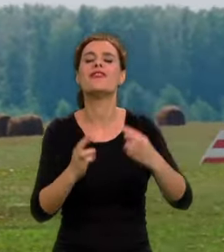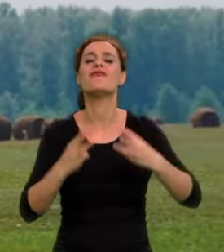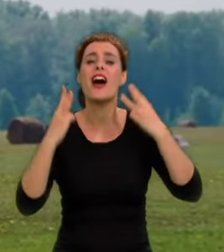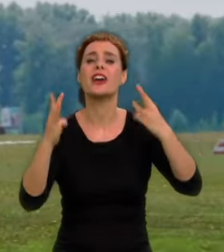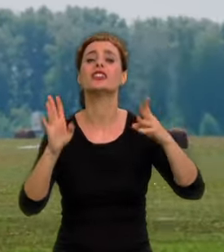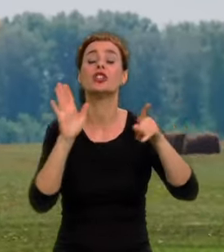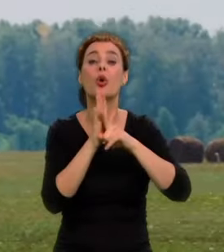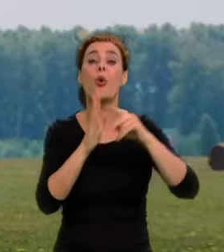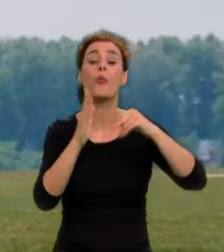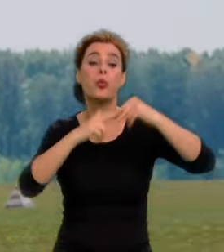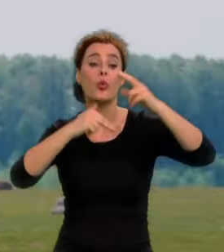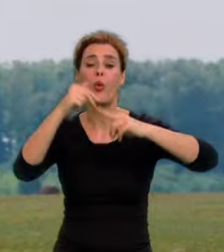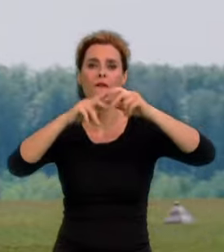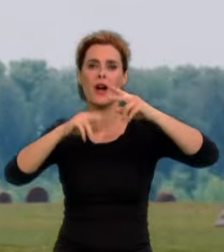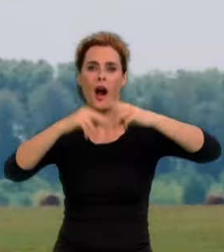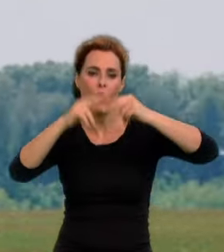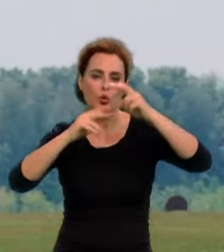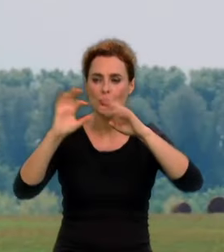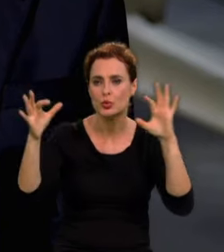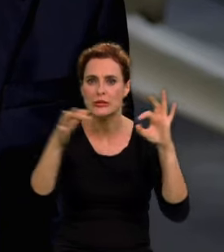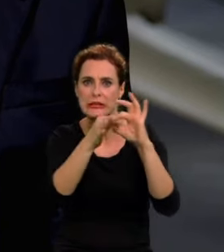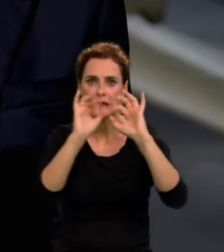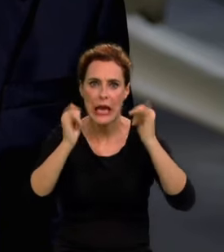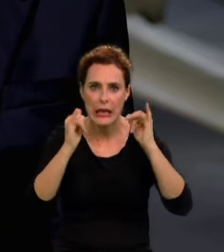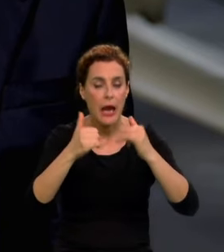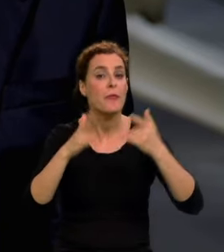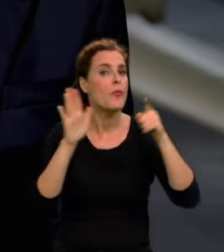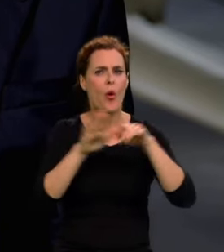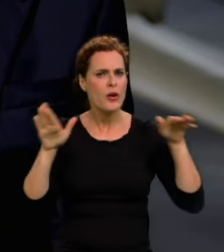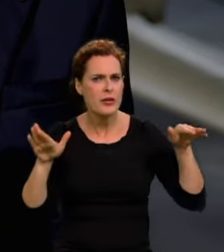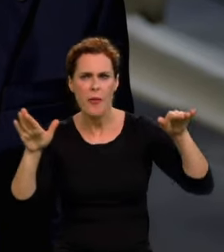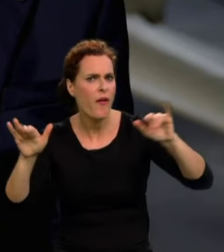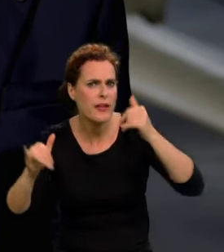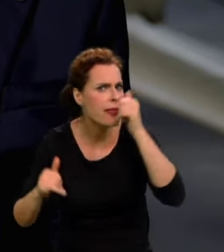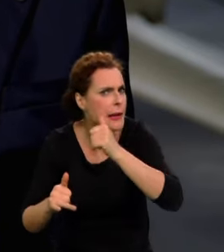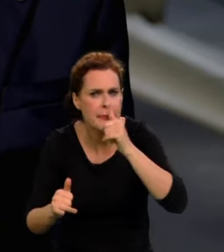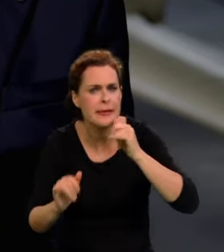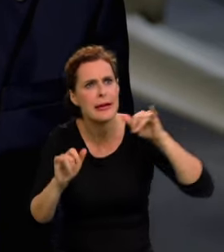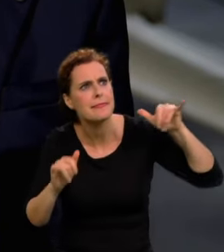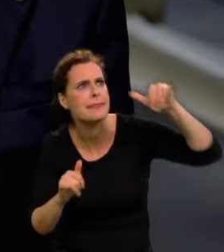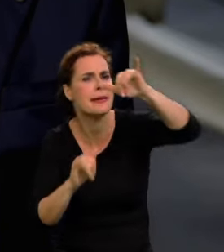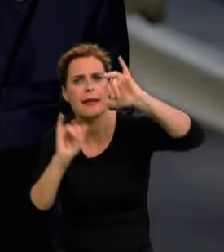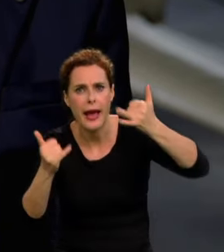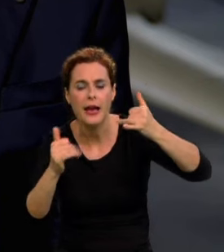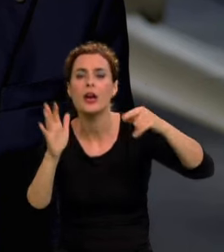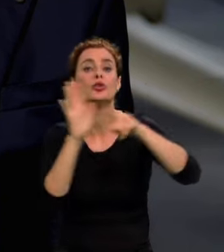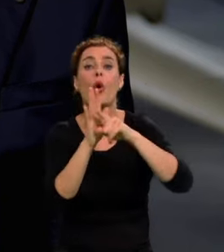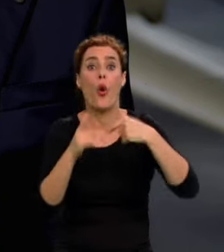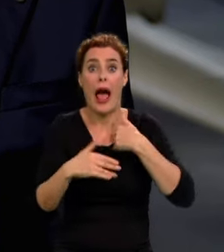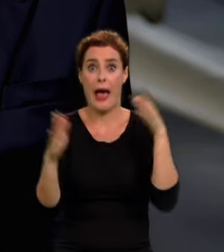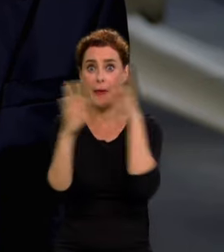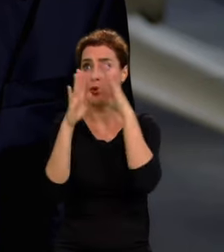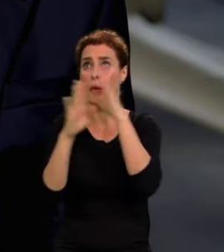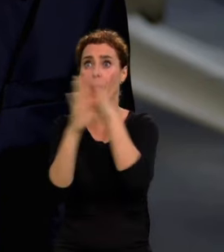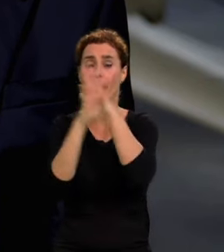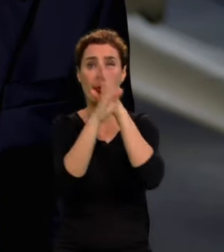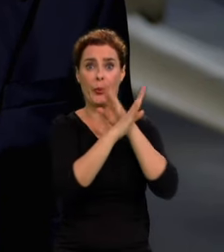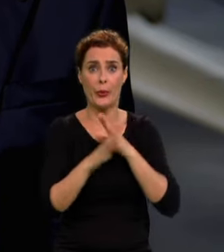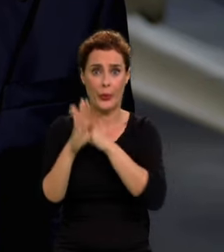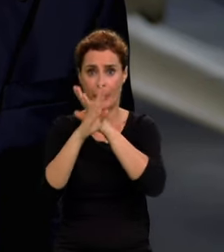precyzyjnej konstrukcji. Tajemnica lotu szybowcowego kryje się w ruchach samej atmosfery.